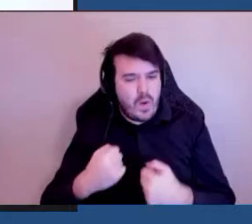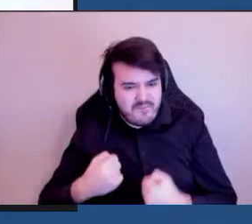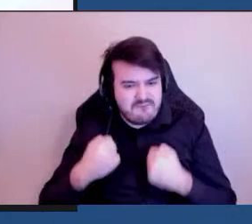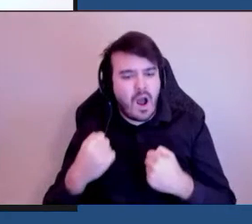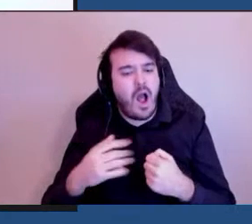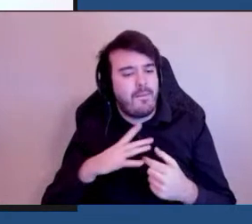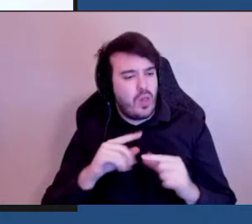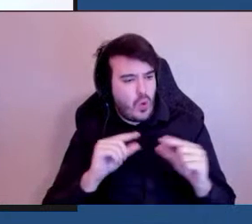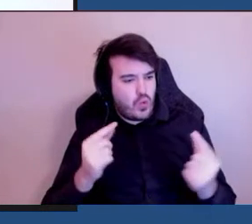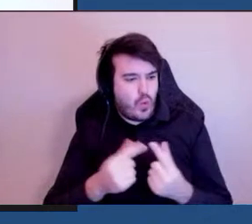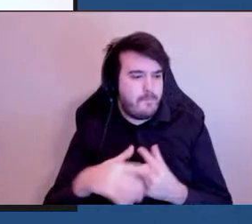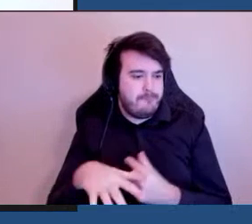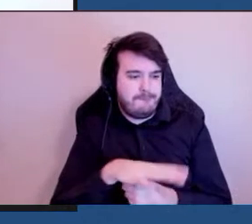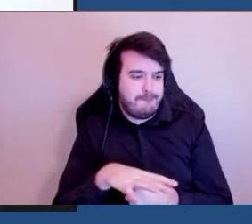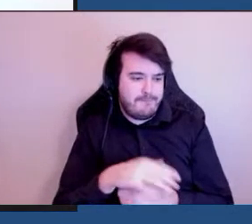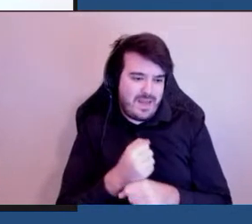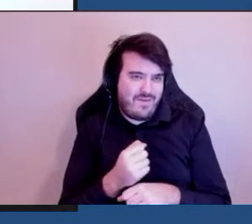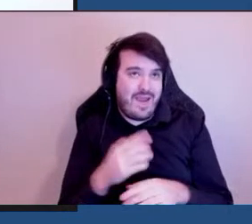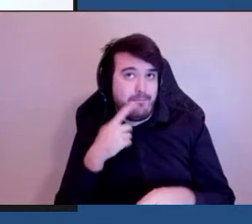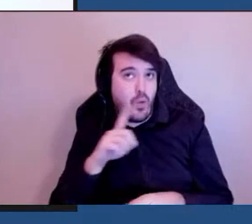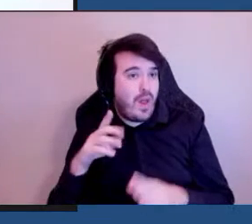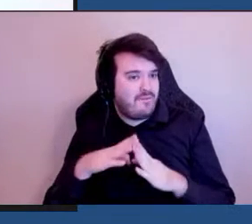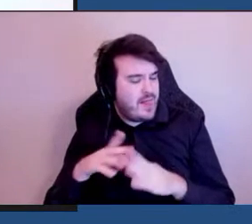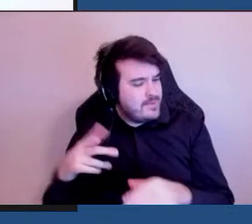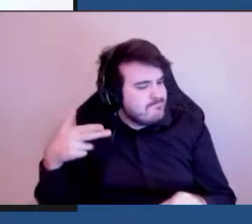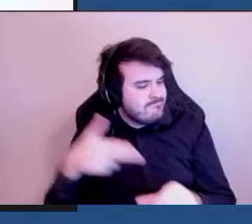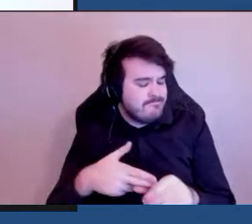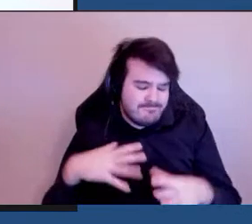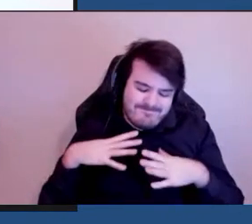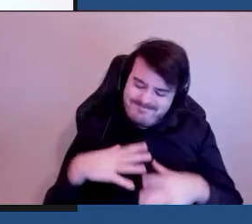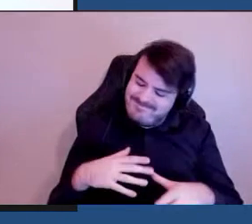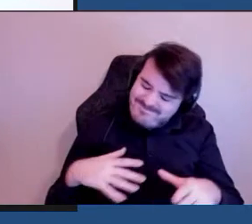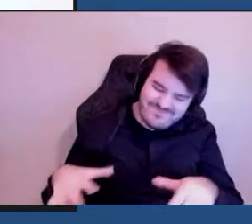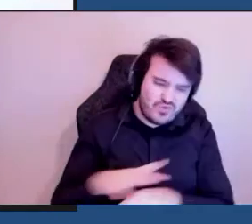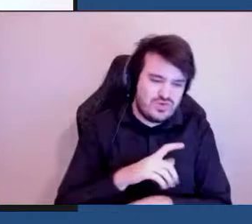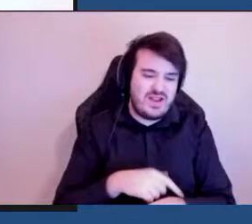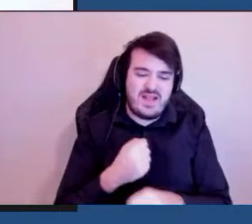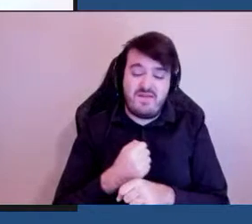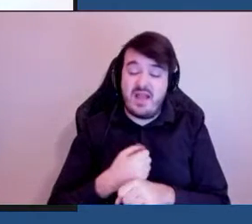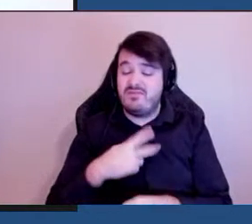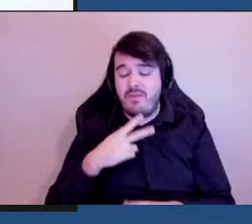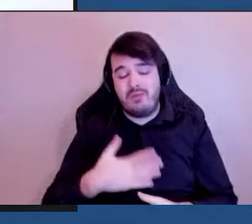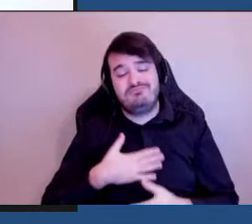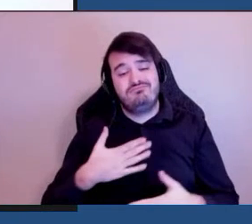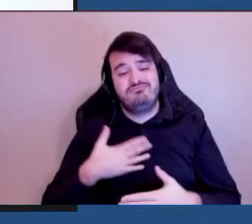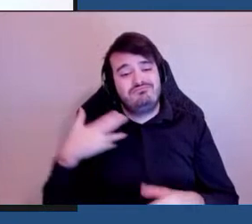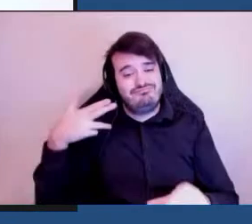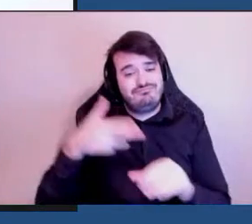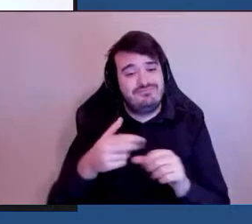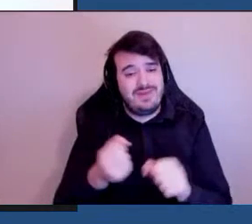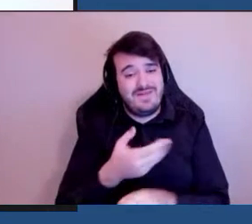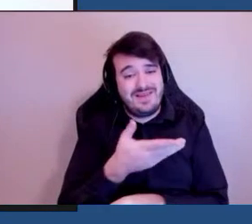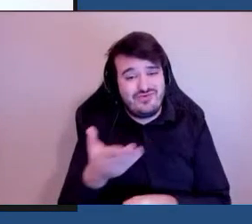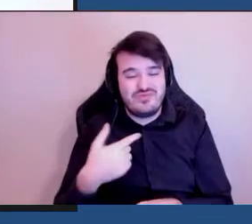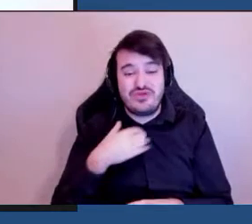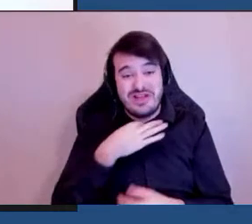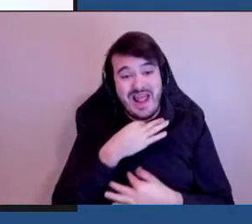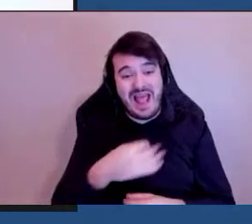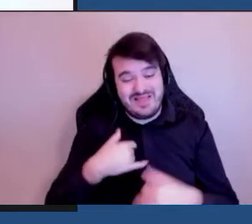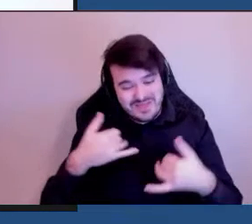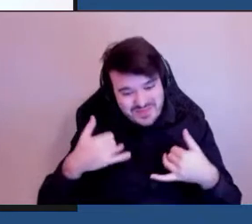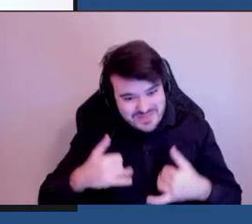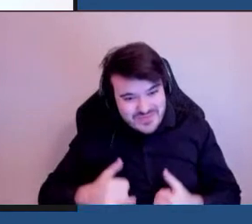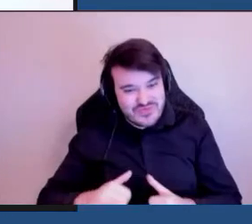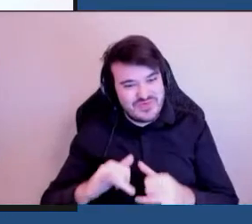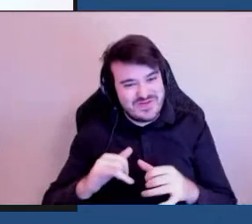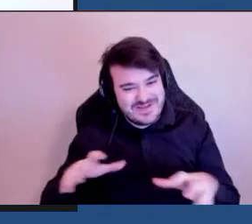dédiés à cela. Je suis si reconnaissante d'être ici avec vous aujourd'hui et j'ai hâte de continuer à